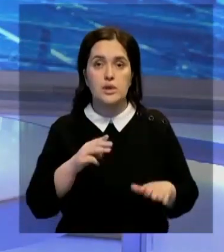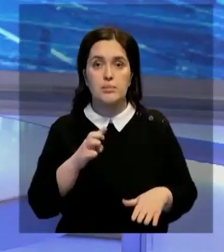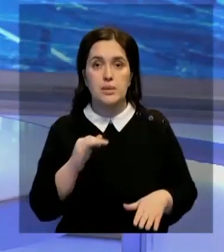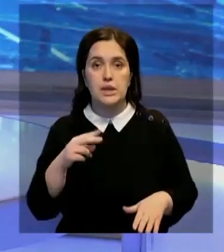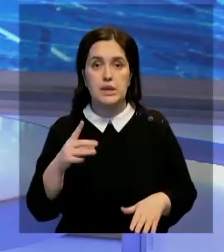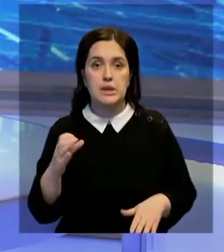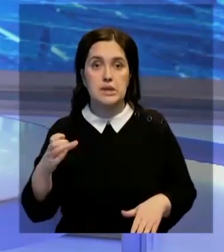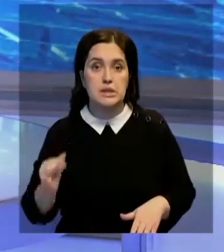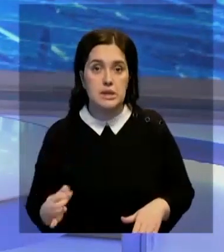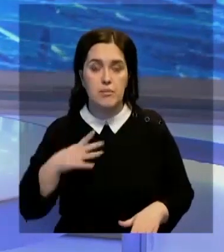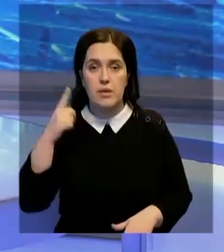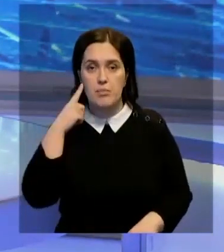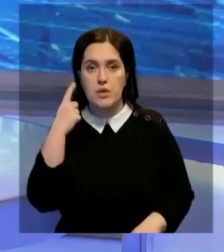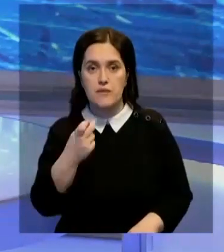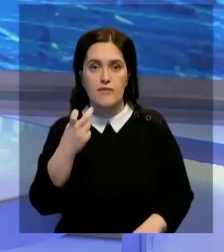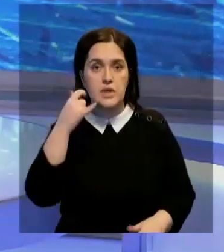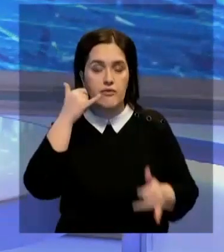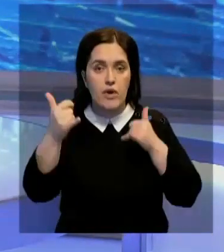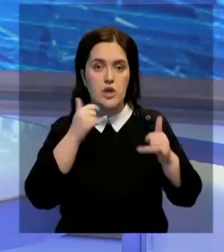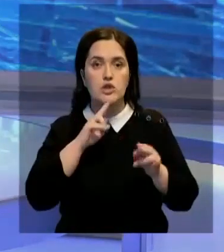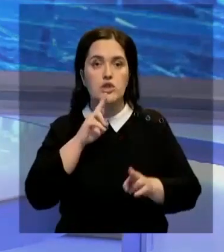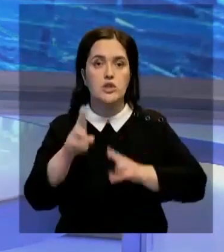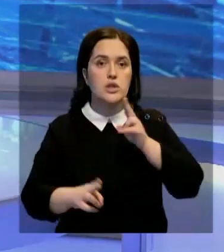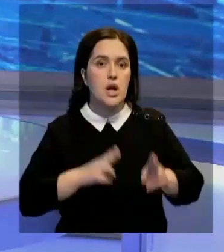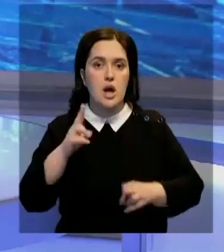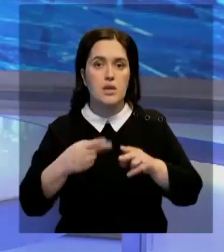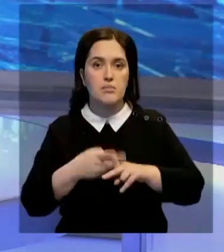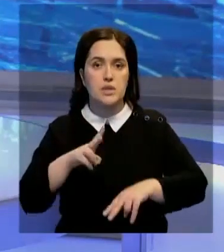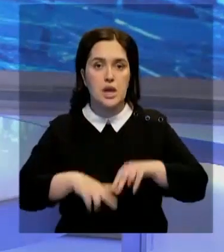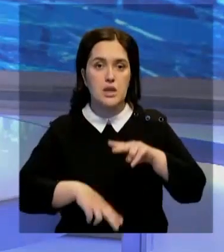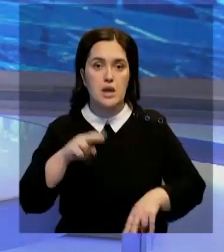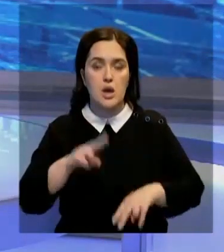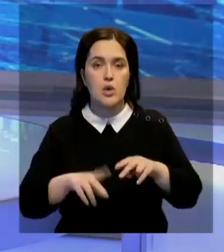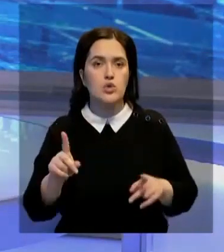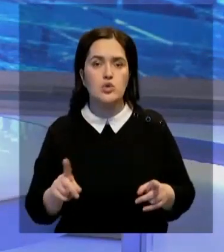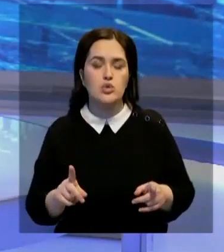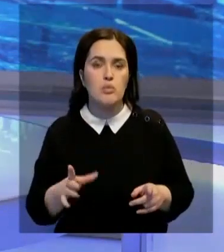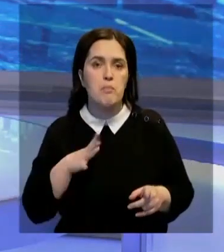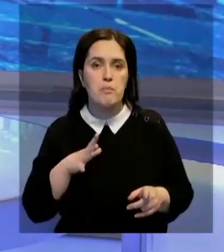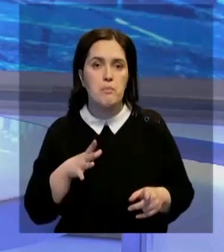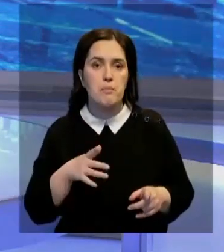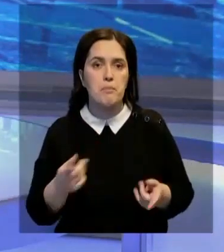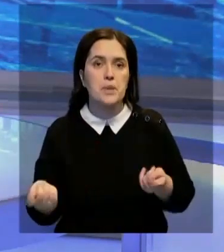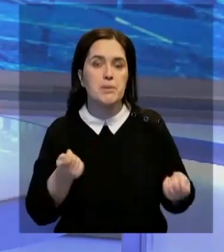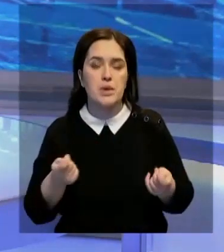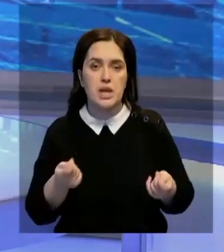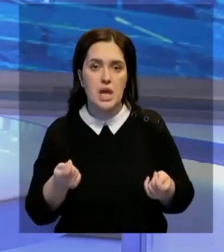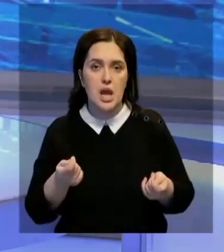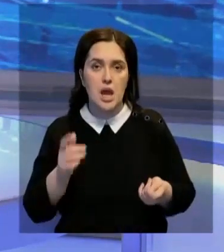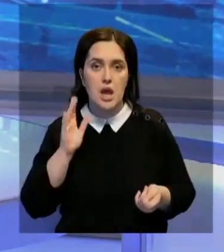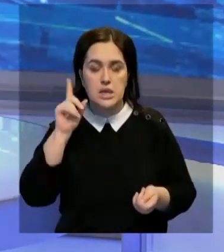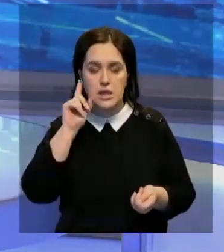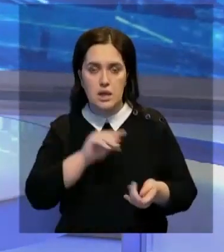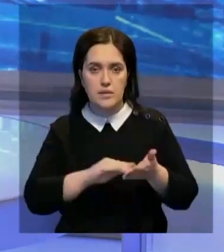в Тбилиси в мэрию поступило более 200 звонков с жалобами на аварийное состояние строения. Что предприняли власти, знает Юлия